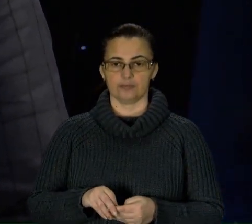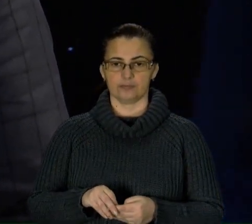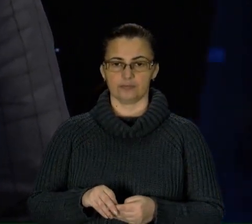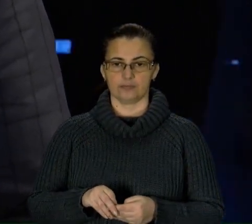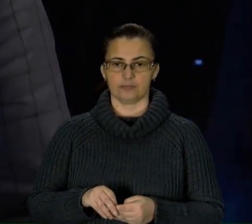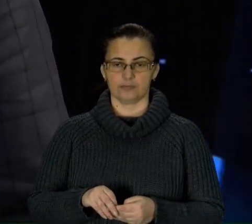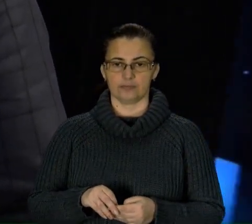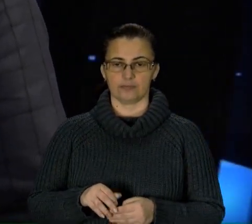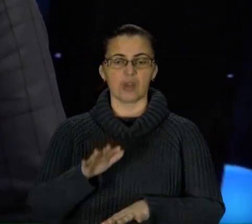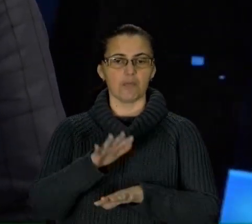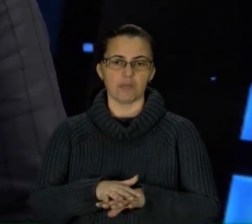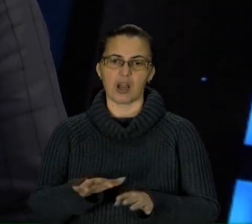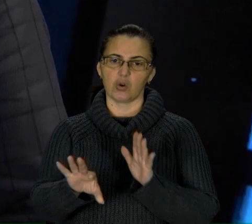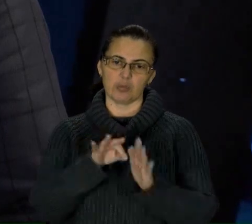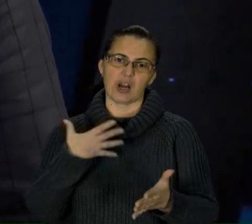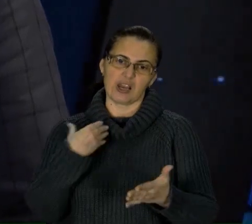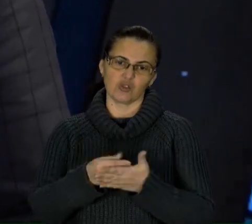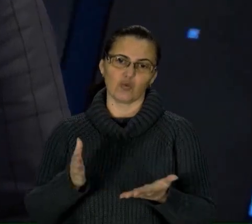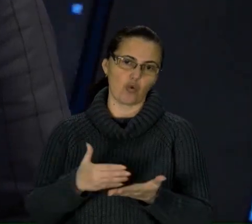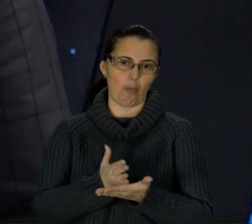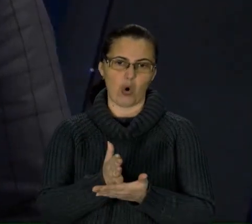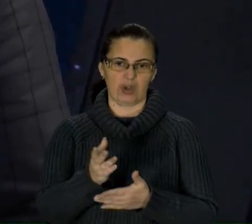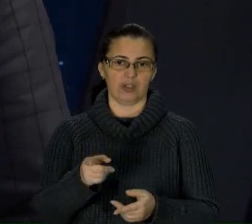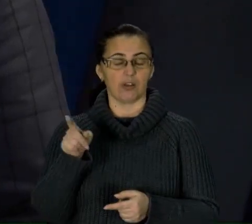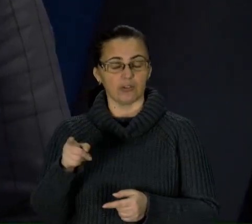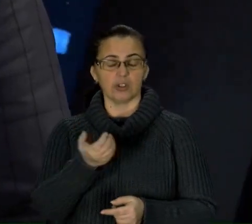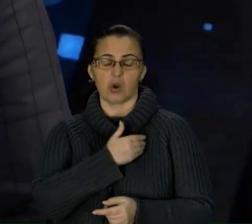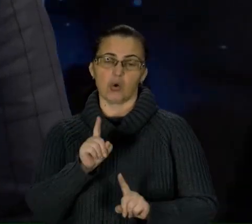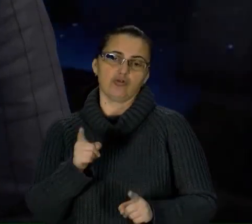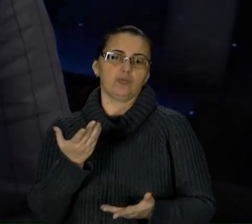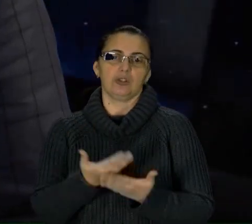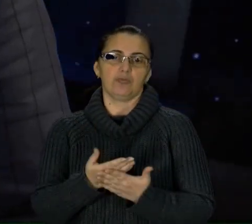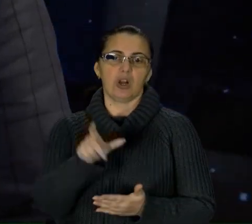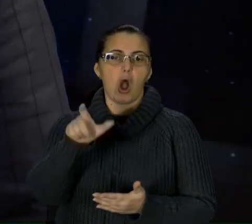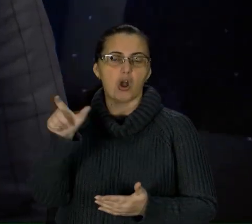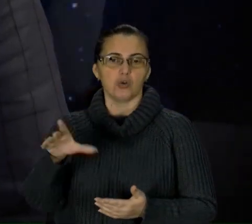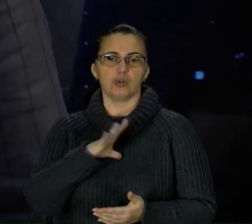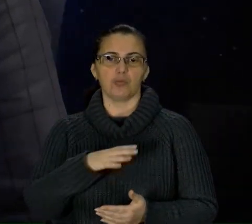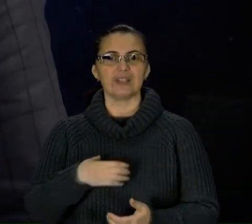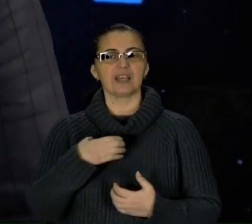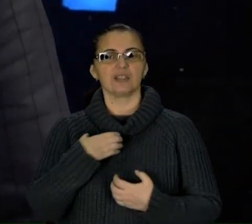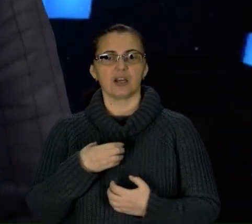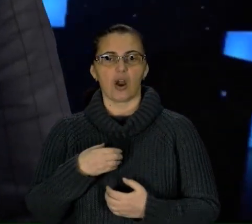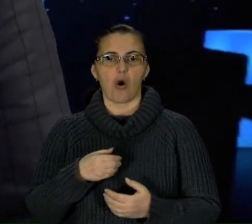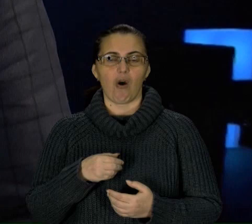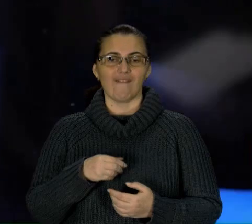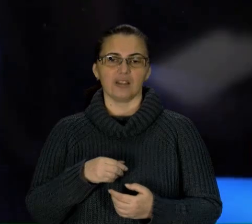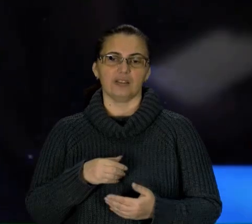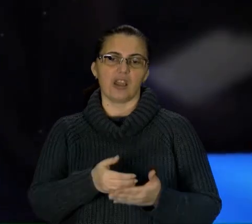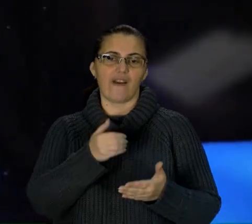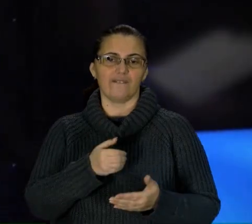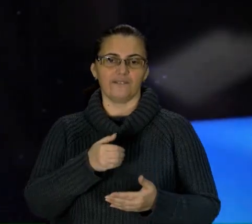розумієте, банк вибирає собі свою ризикову політику. Тобто вони хочуть, клієнти, наприклад, були застраховані їхні від нещасного випадку. Значить, вони мають бути застраховані.